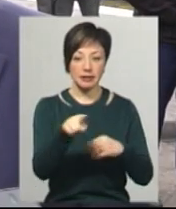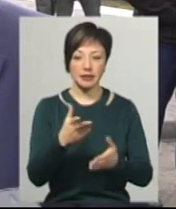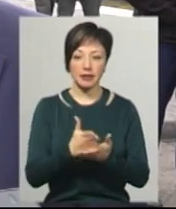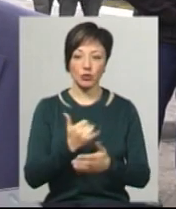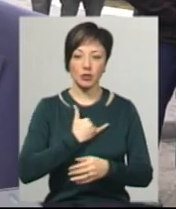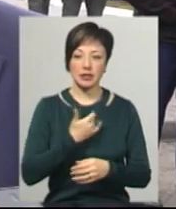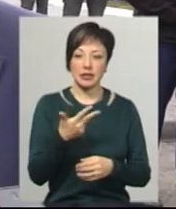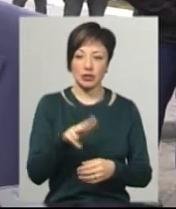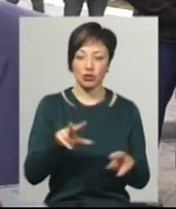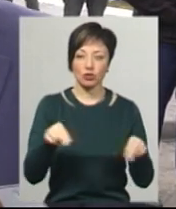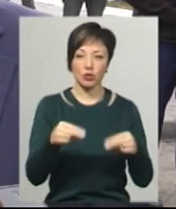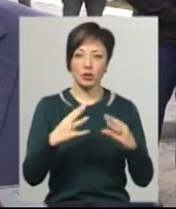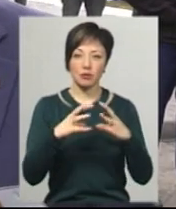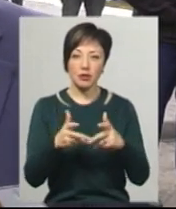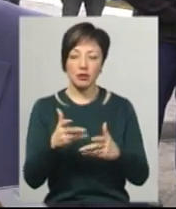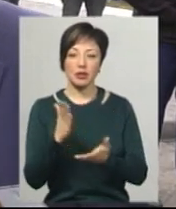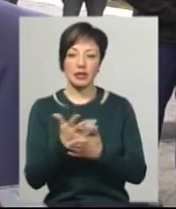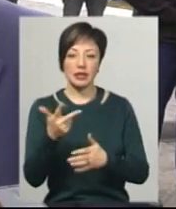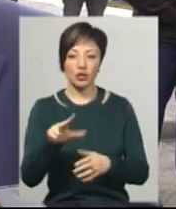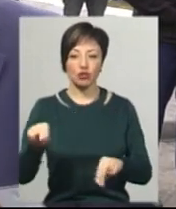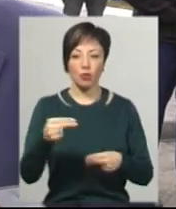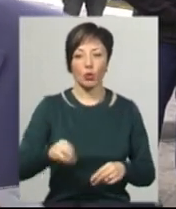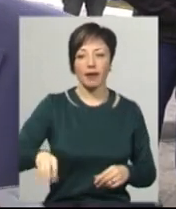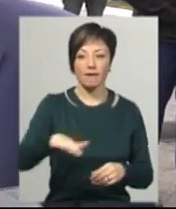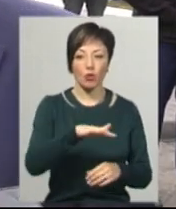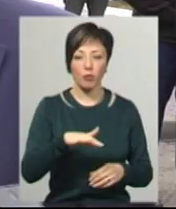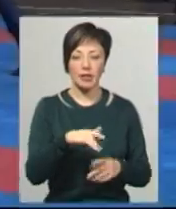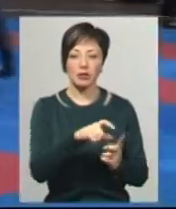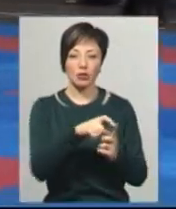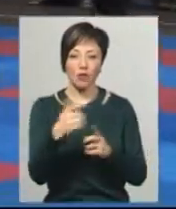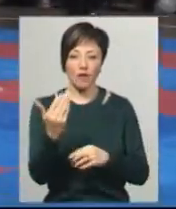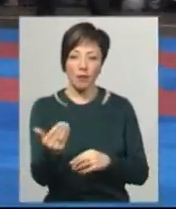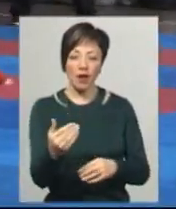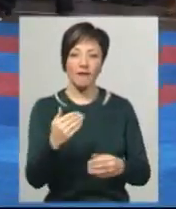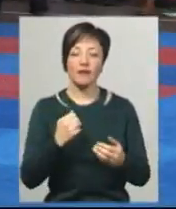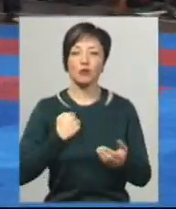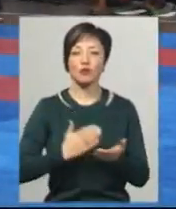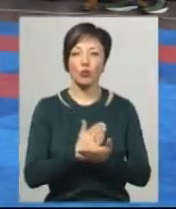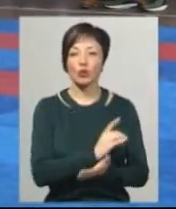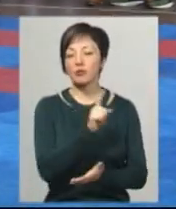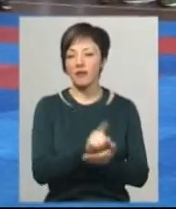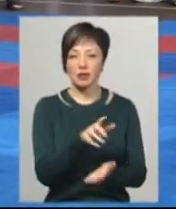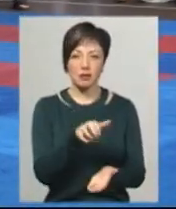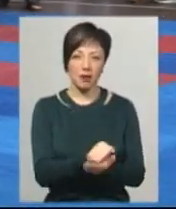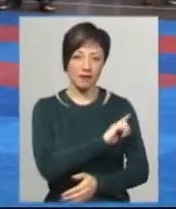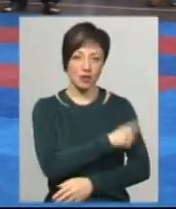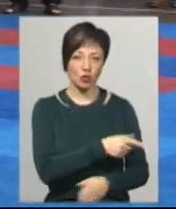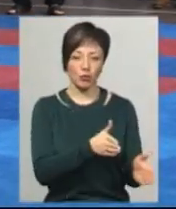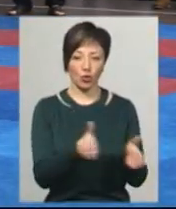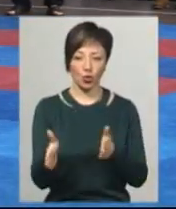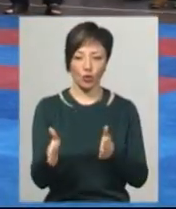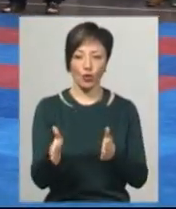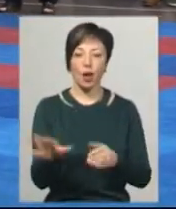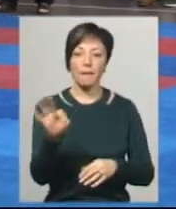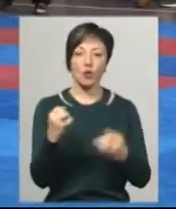нас є три чемпіони міра, три чемпіони Європи. За словами Миколи Подоляка, військовослужбовці зобов'язані займатися фізичною підготовкою.